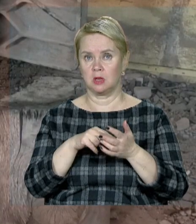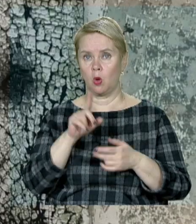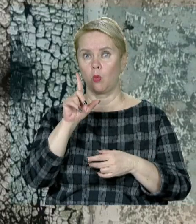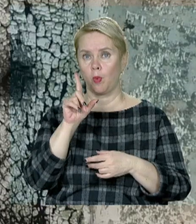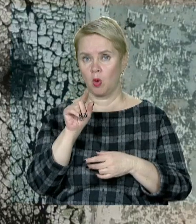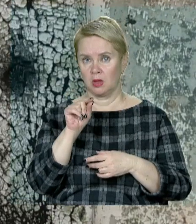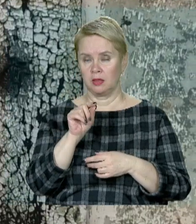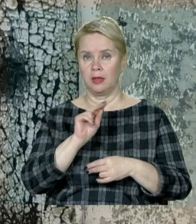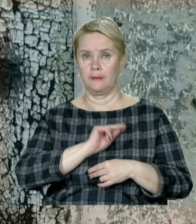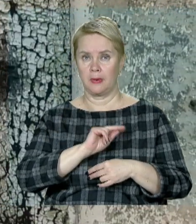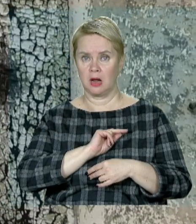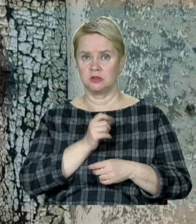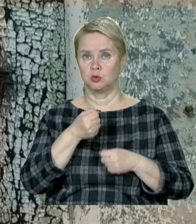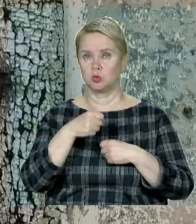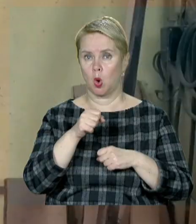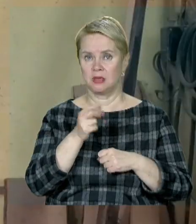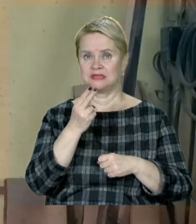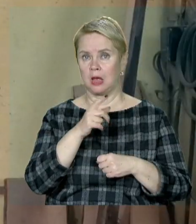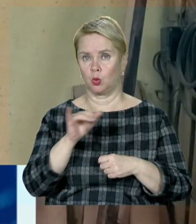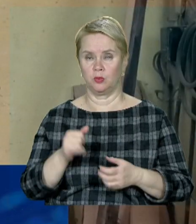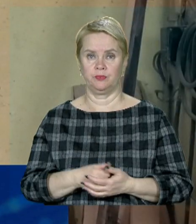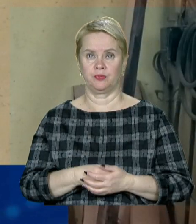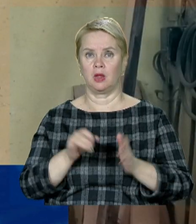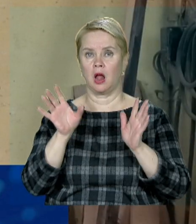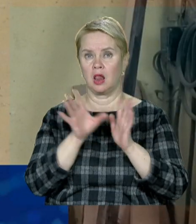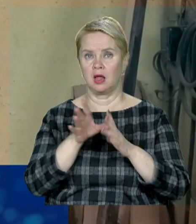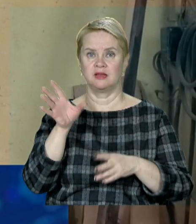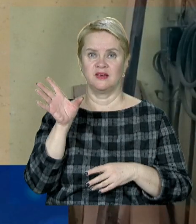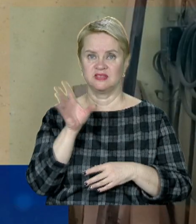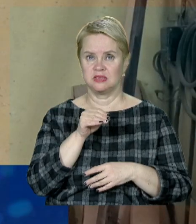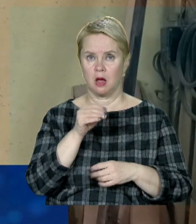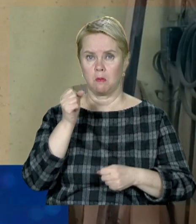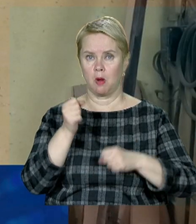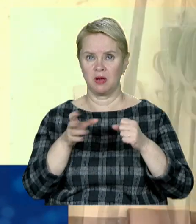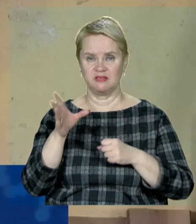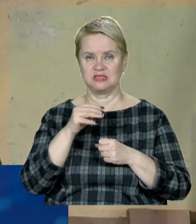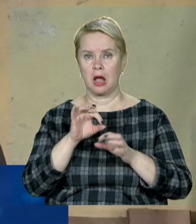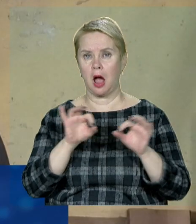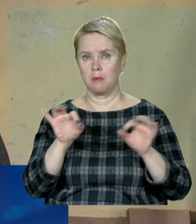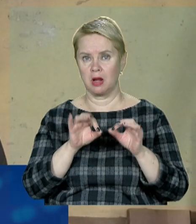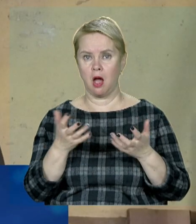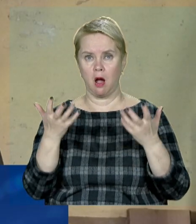понеділок, і працівники столярного цеху. «Електрика вся, побиті всі кабіля.